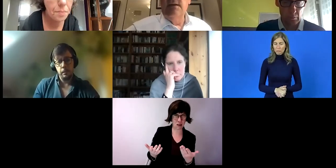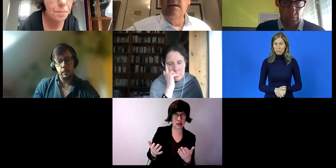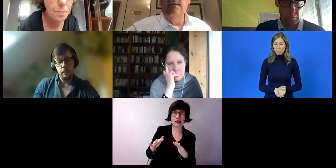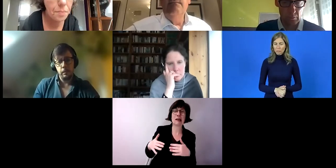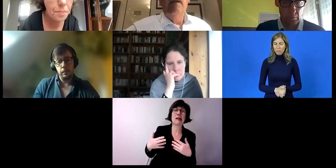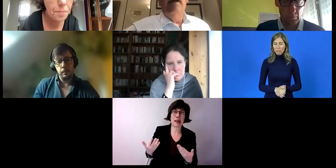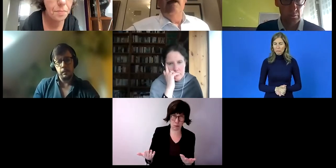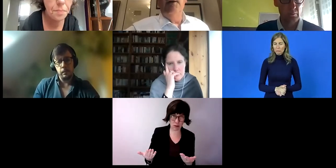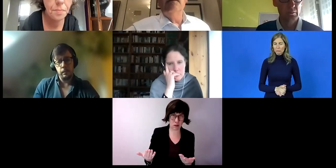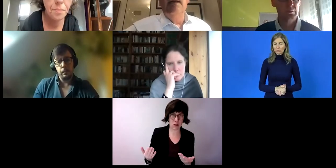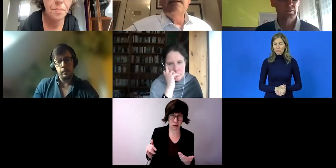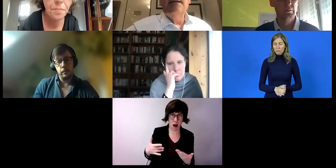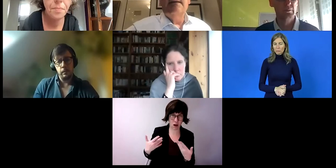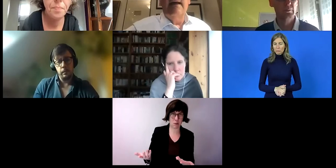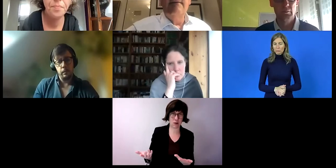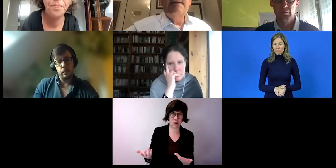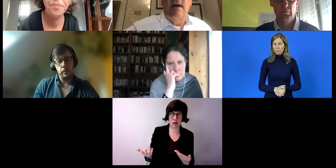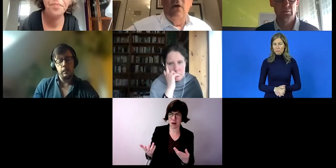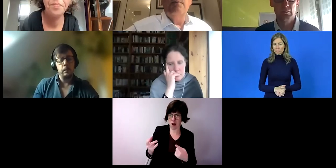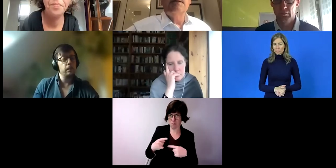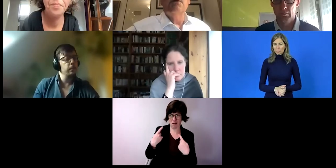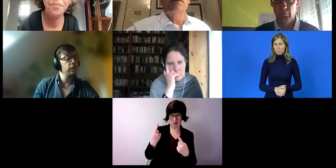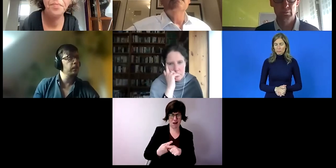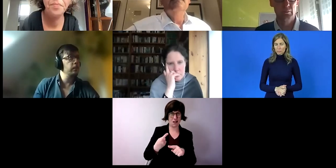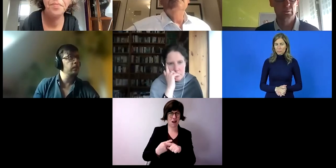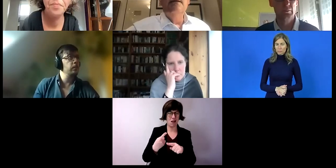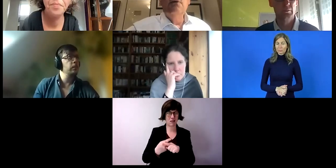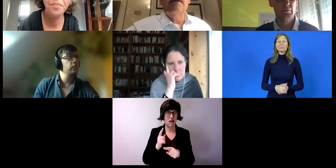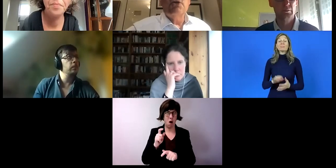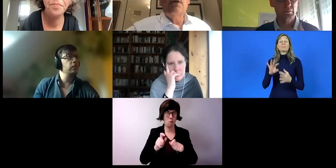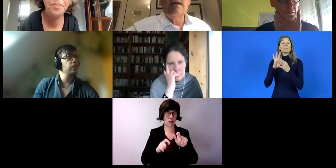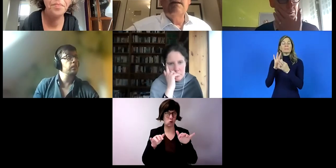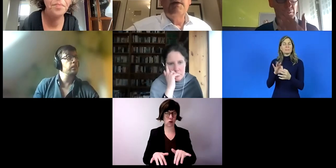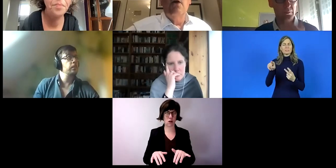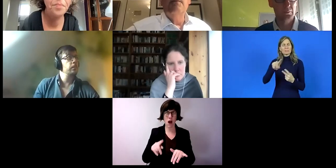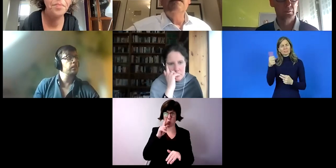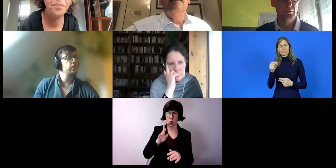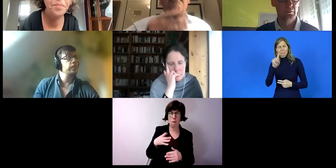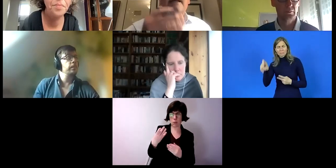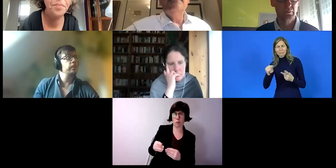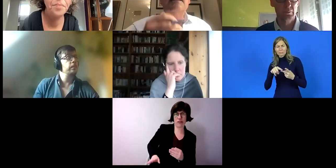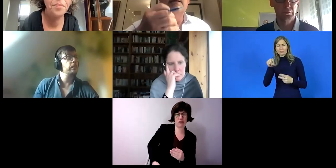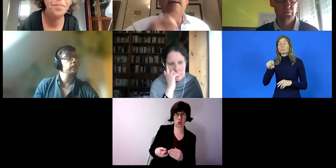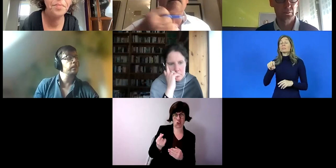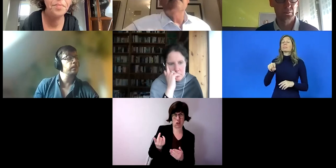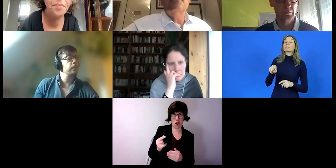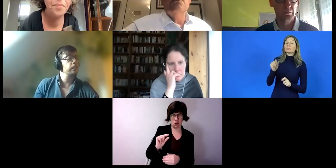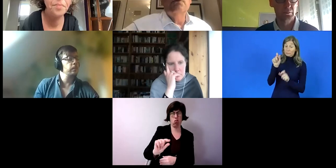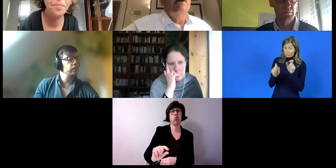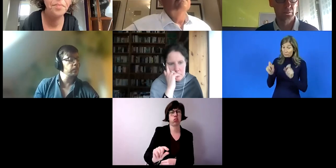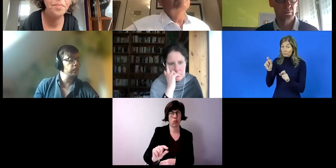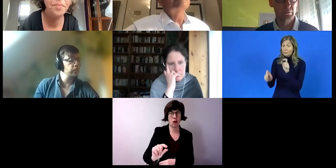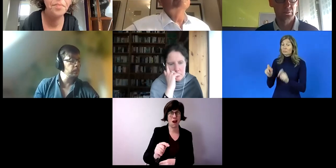es hier, aber hier sind teilweise auch Personen, die nur Taschengeld bekommen, weil sie sich nicht